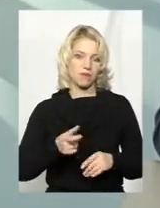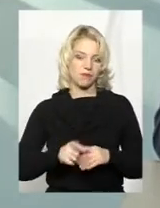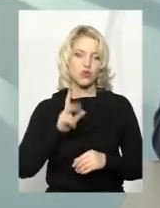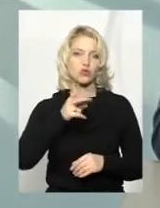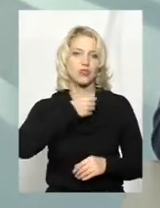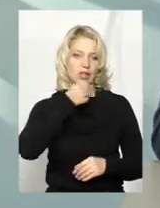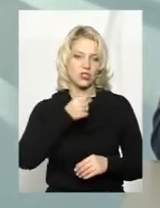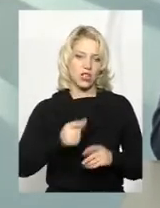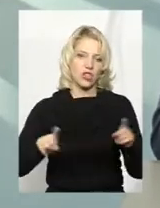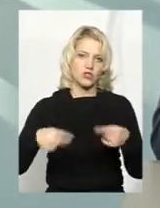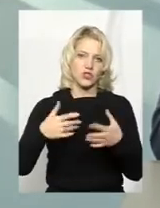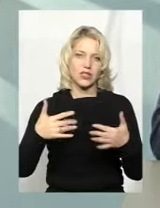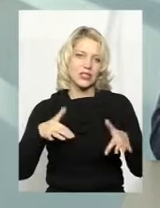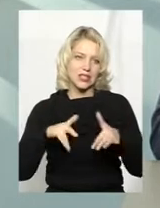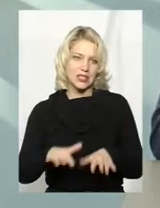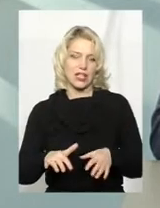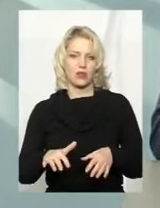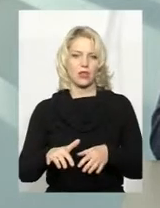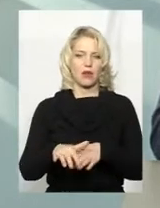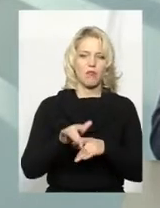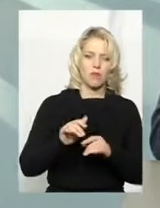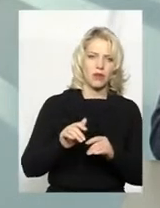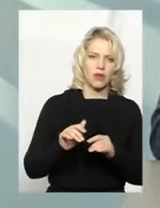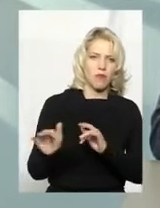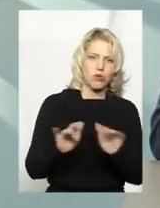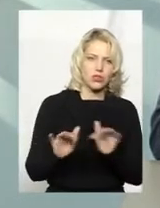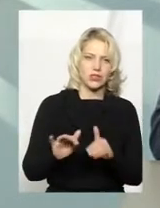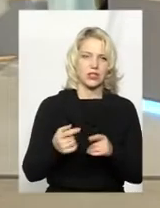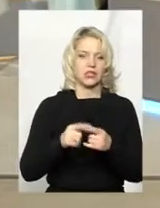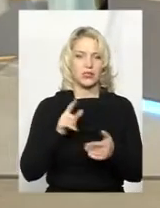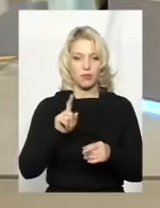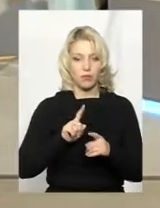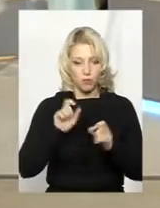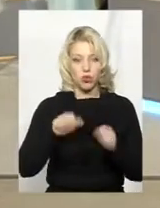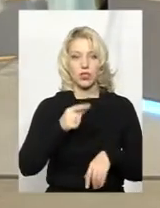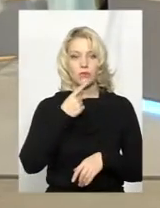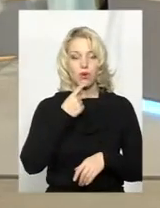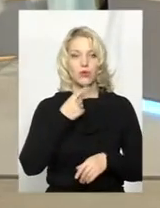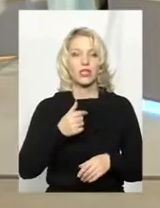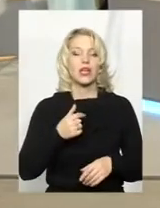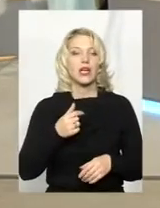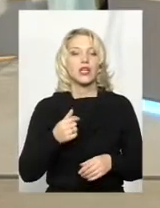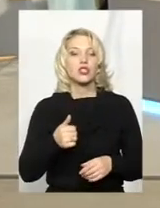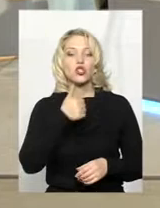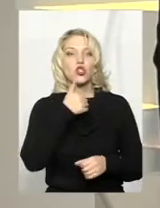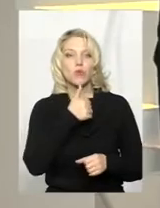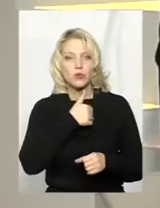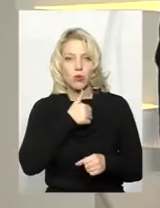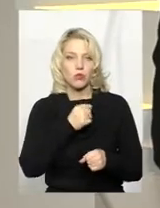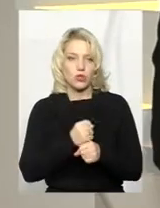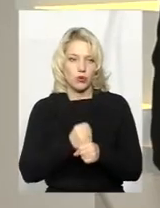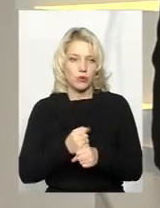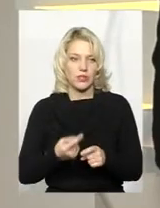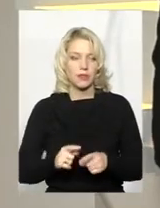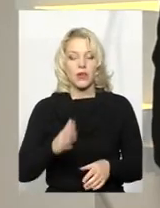віку якісь створювати різні заходи, події, толоки. Теж можна спробувати це зробити. Чому я запитав про навчальні заклади? Тому що мої колеги зі